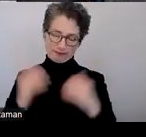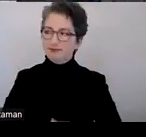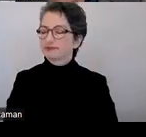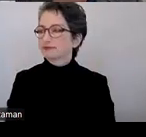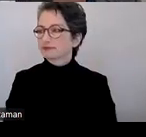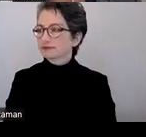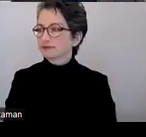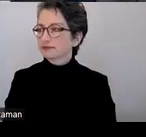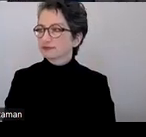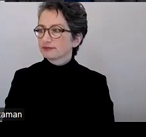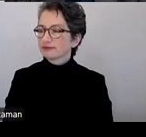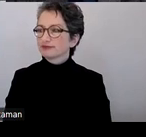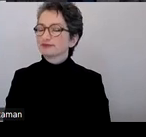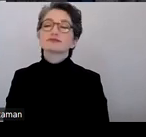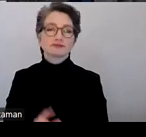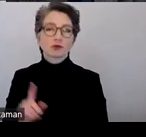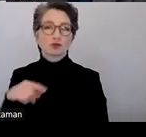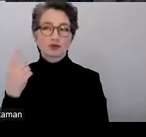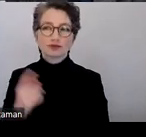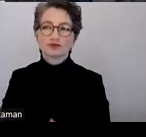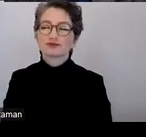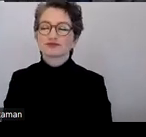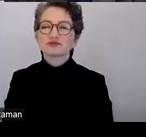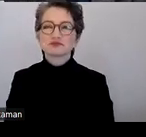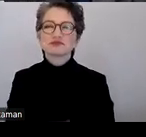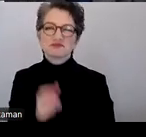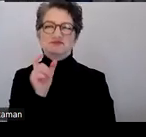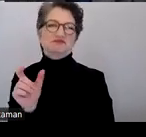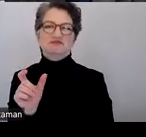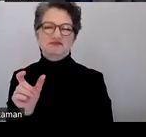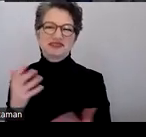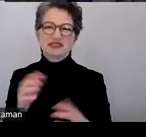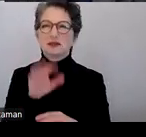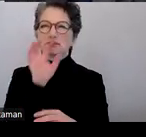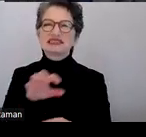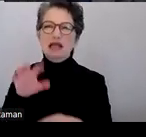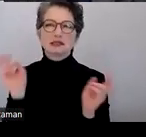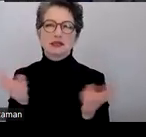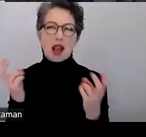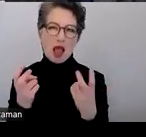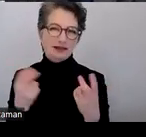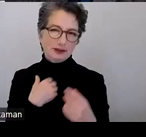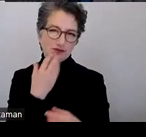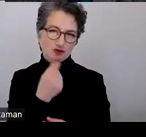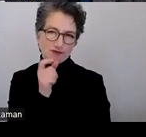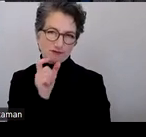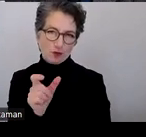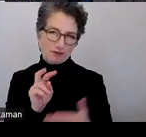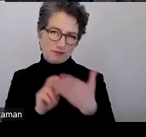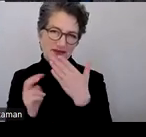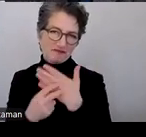Und zuletzt noch etwas, das ich als Pixelsalat hier bezeichnen möchte, deswegen auch das Bildchen dazu,